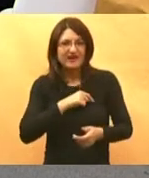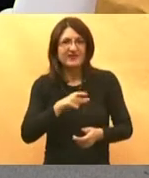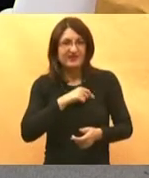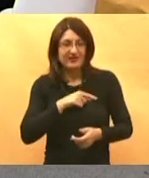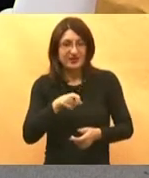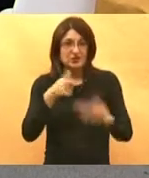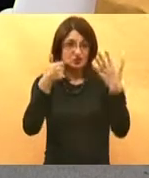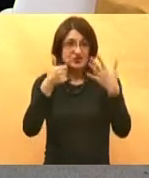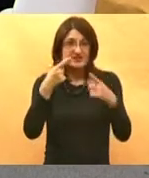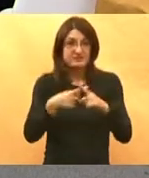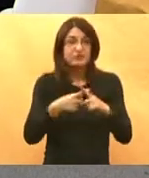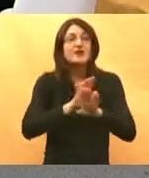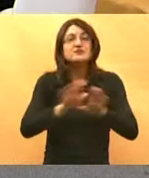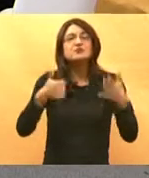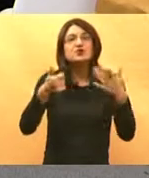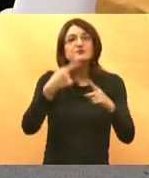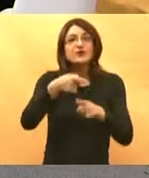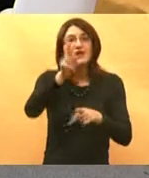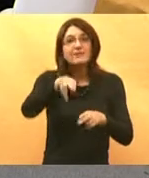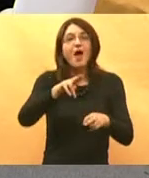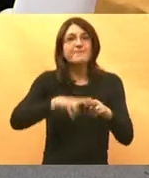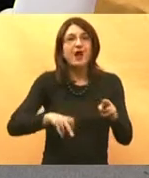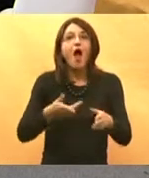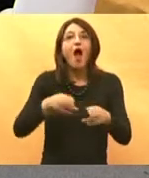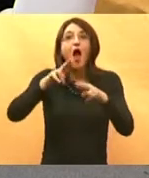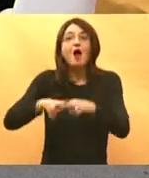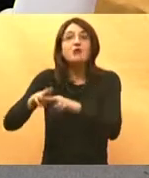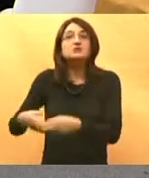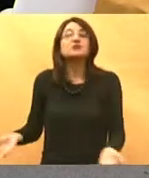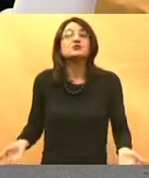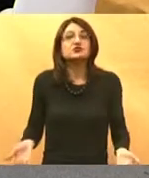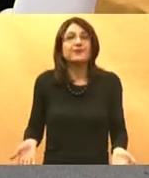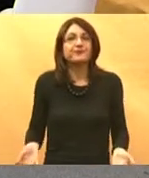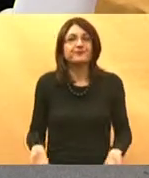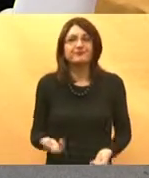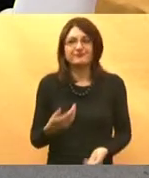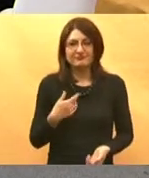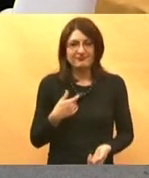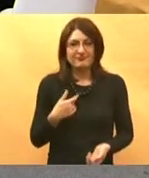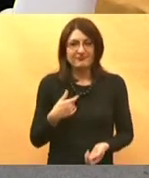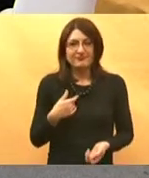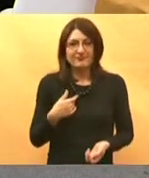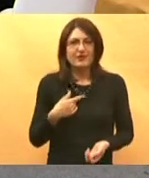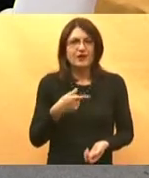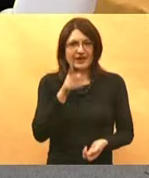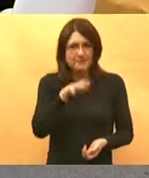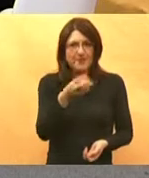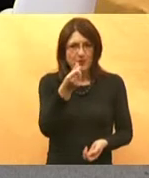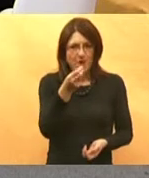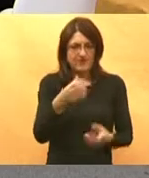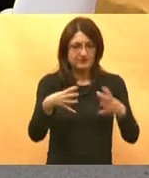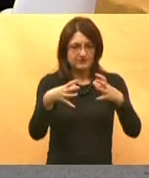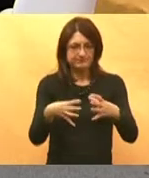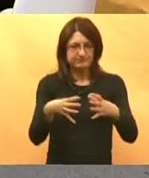okolici Dubravi svađate me ja bi rađe bio pristaša one klasične knjigovodstvene kasice toliko imamo novaca